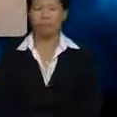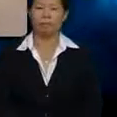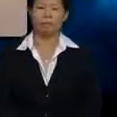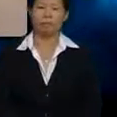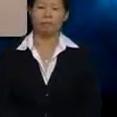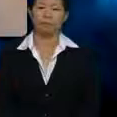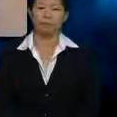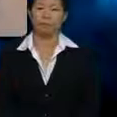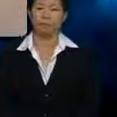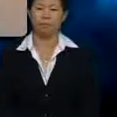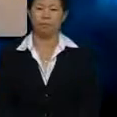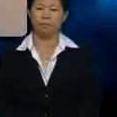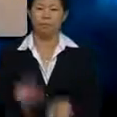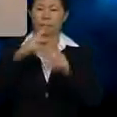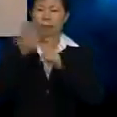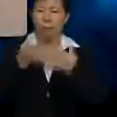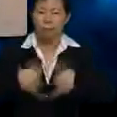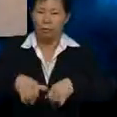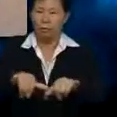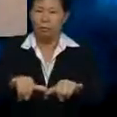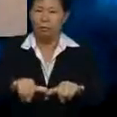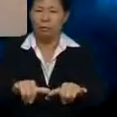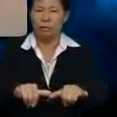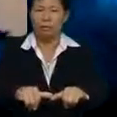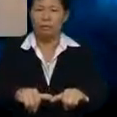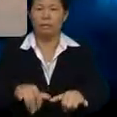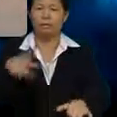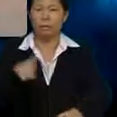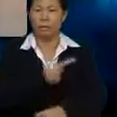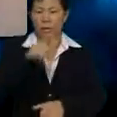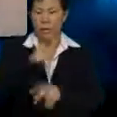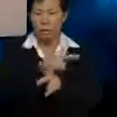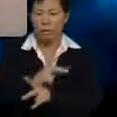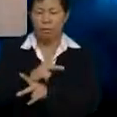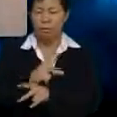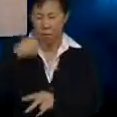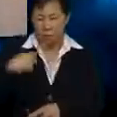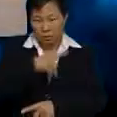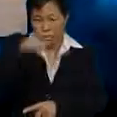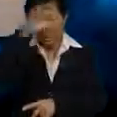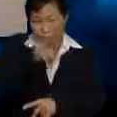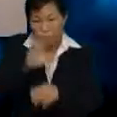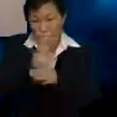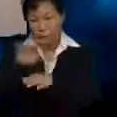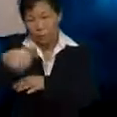Kalau jadi Berterusan Kita kena cari Perniagaan yang lain pula